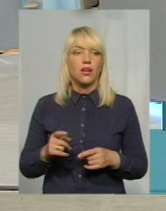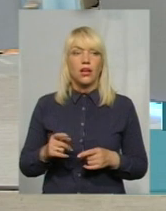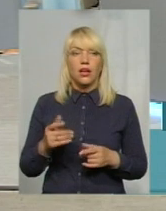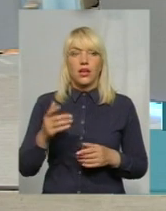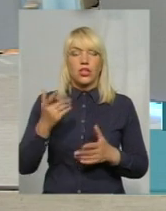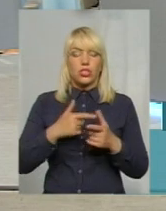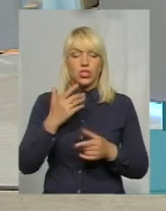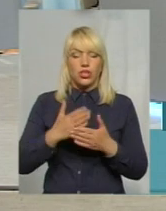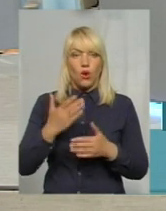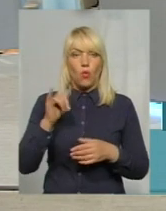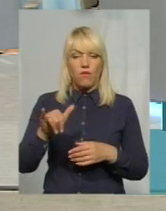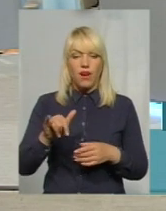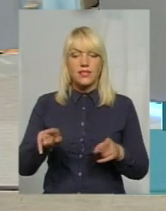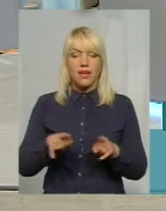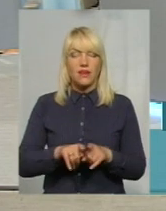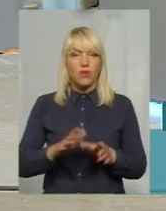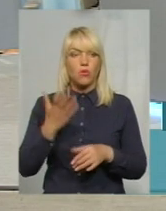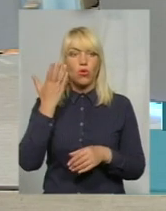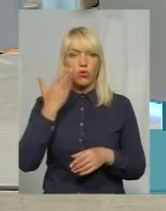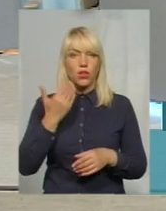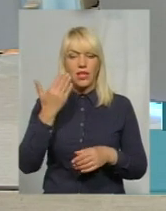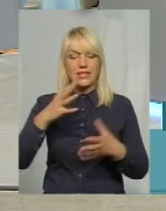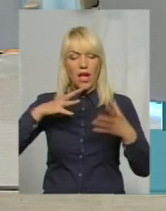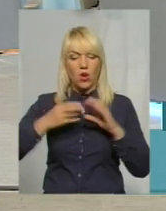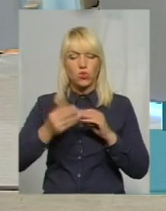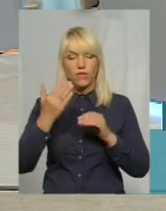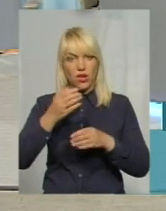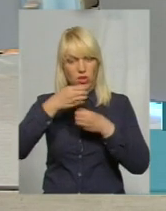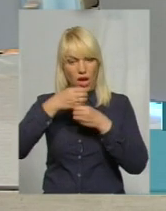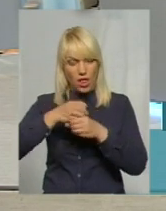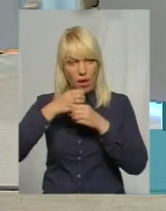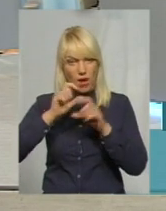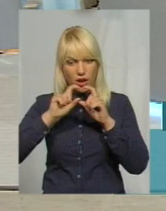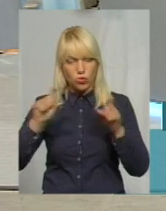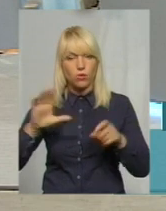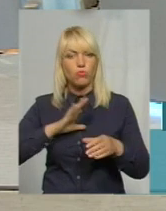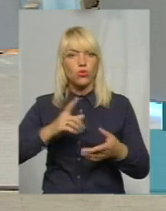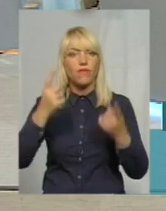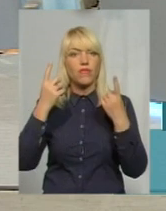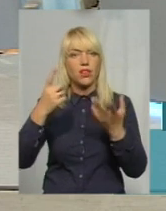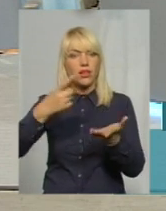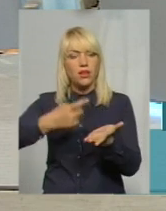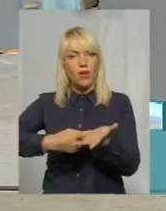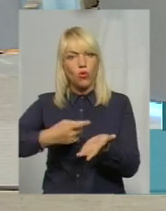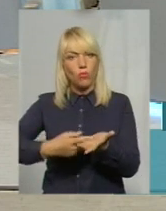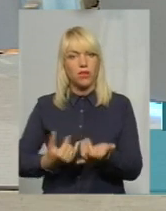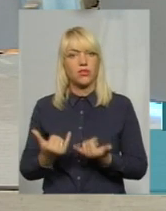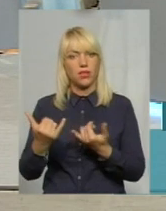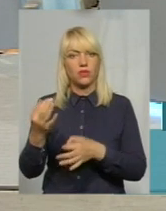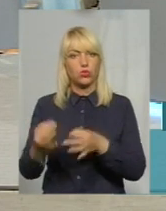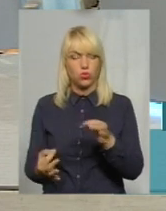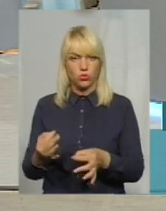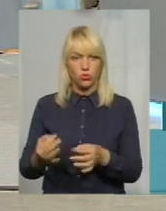вашої лабораторії стали отаким вагомим аргументом на сторону пасічника у суді? Ні, такі випадки є, і